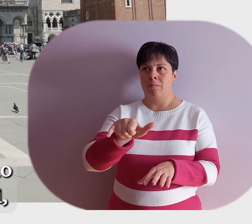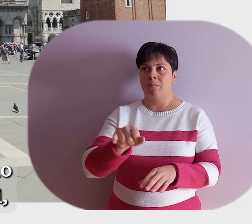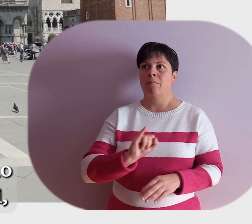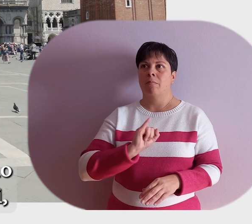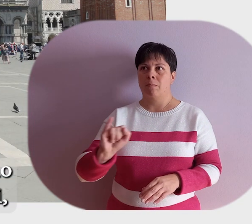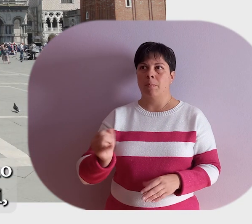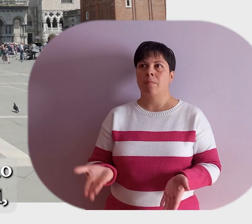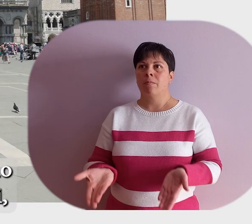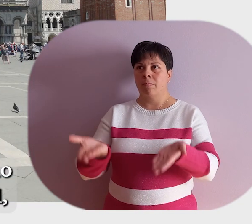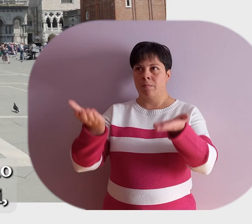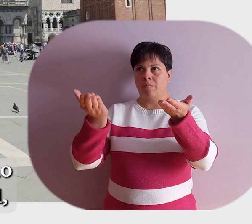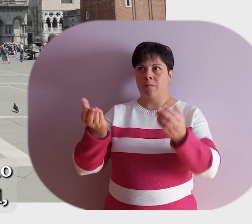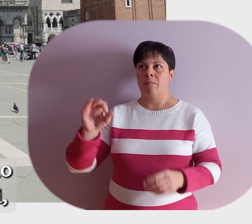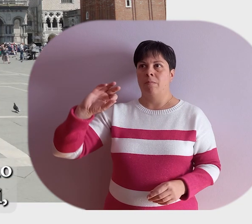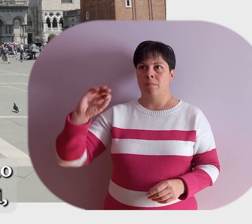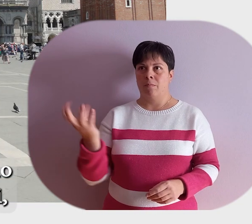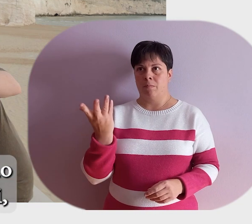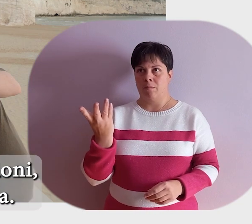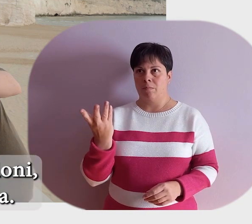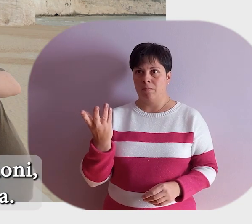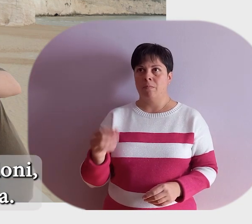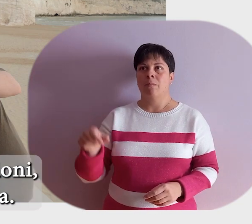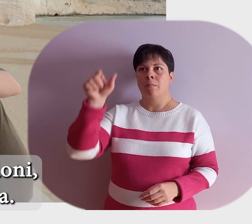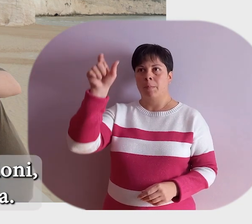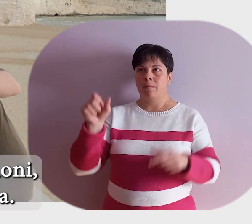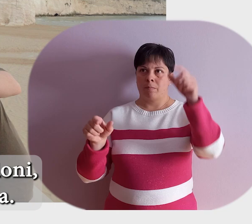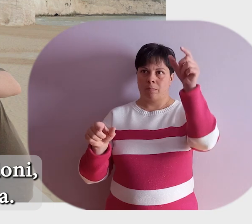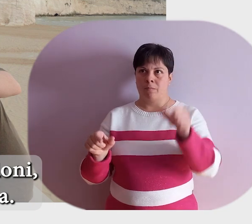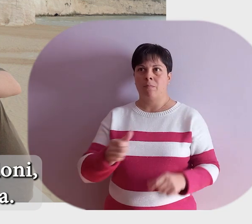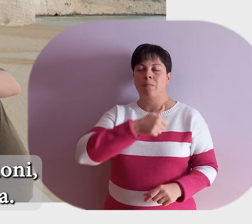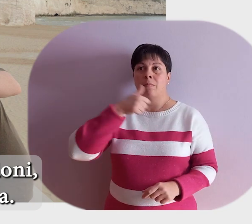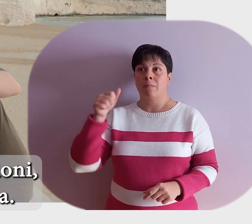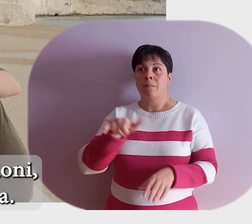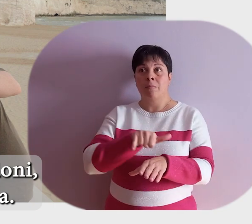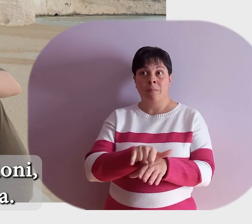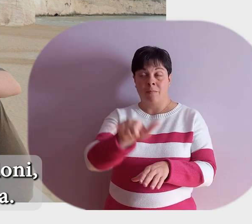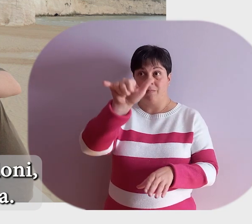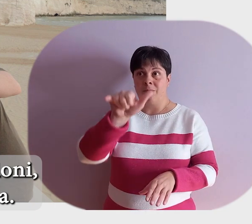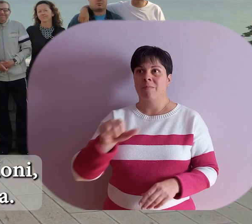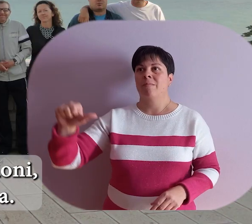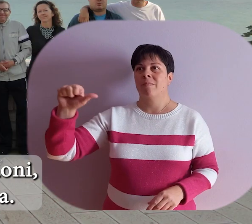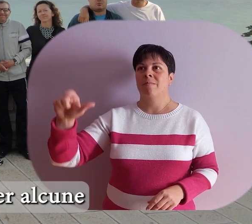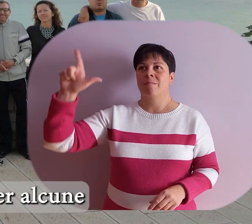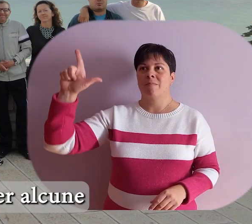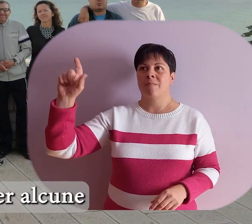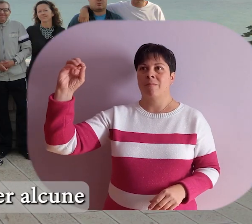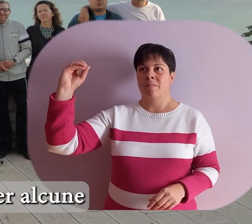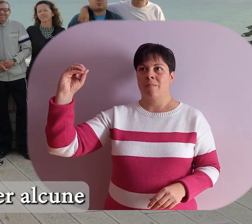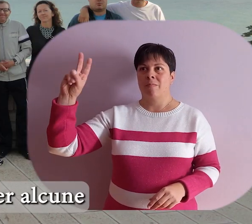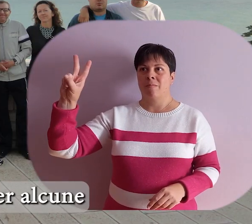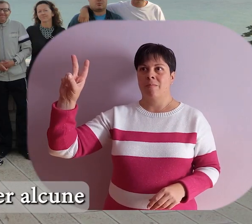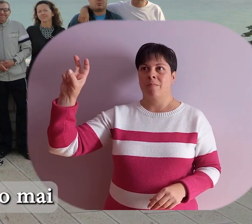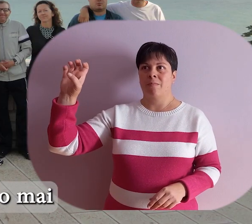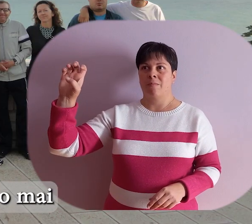volte all'anno facciamo dei soggiorni. Siamo stati in diverse regioni in Italia, anche in Sicilia, quindi è stata l